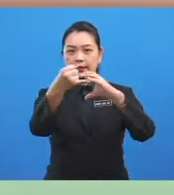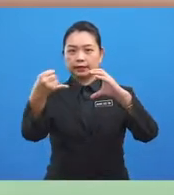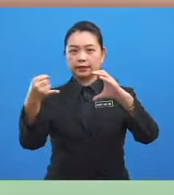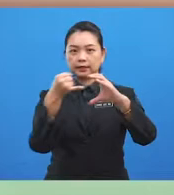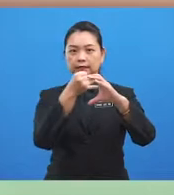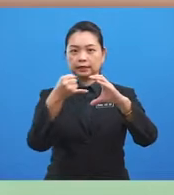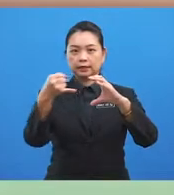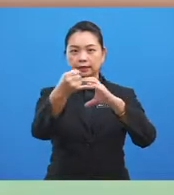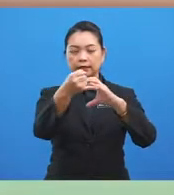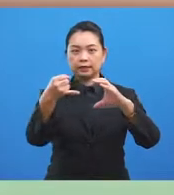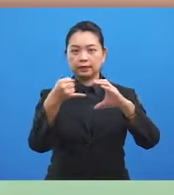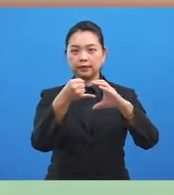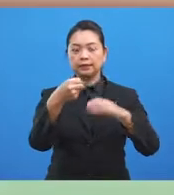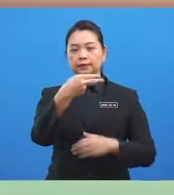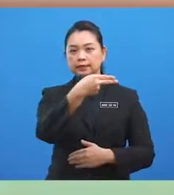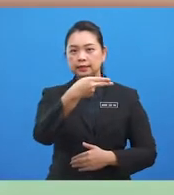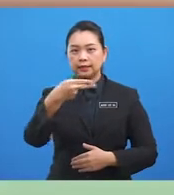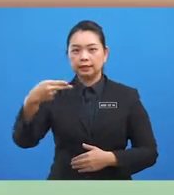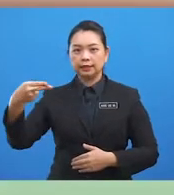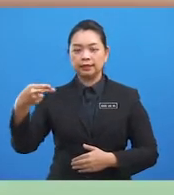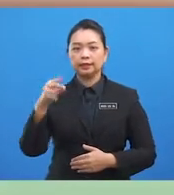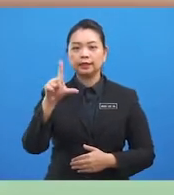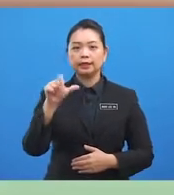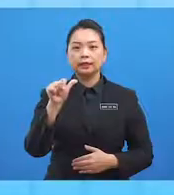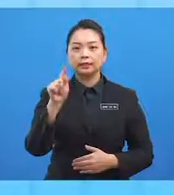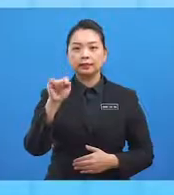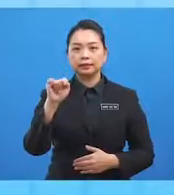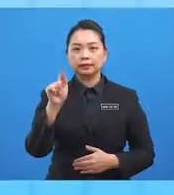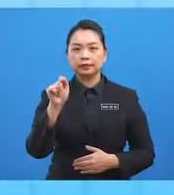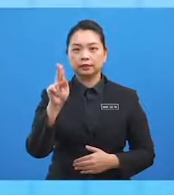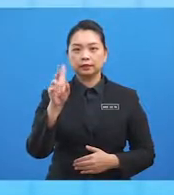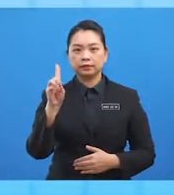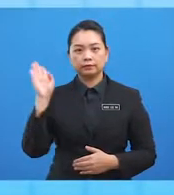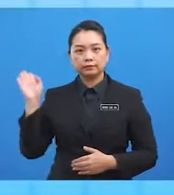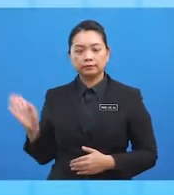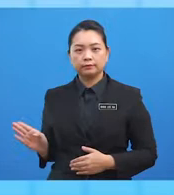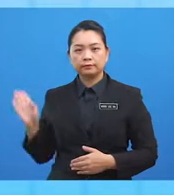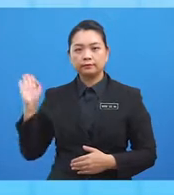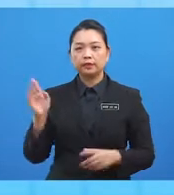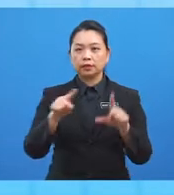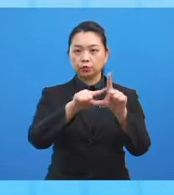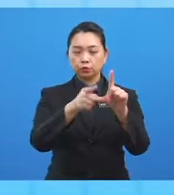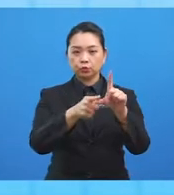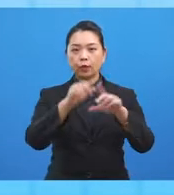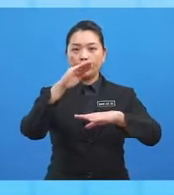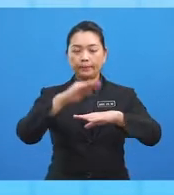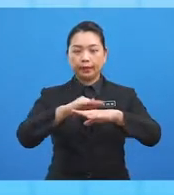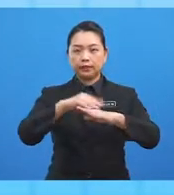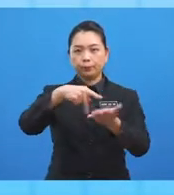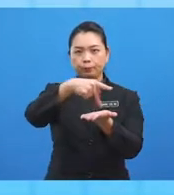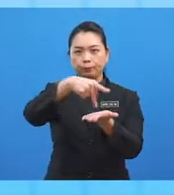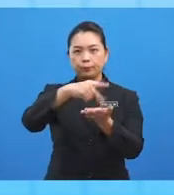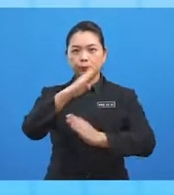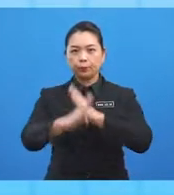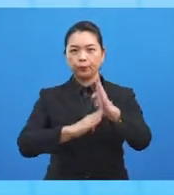dikenali sebagai selarian latitude. Latitude ialah sudut pada pusat bumi